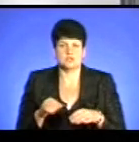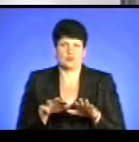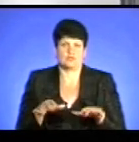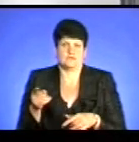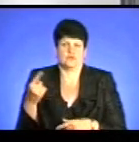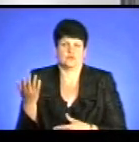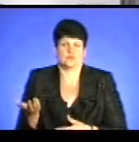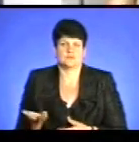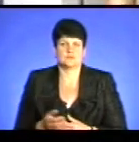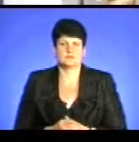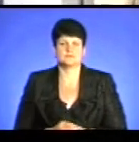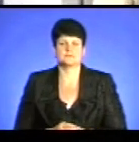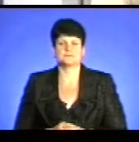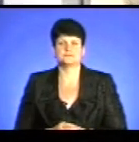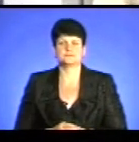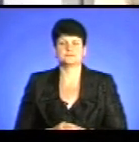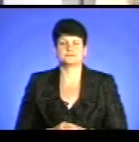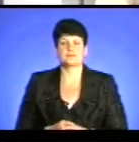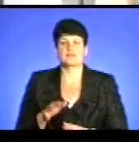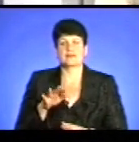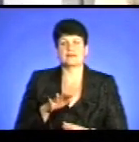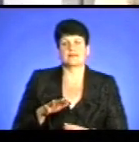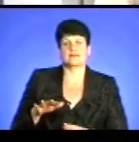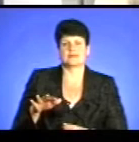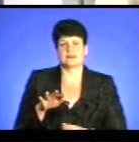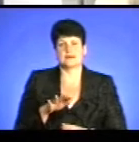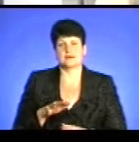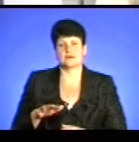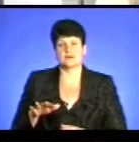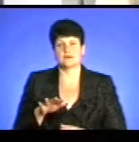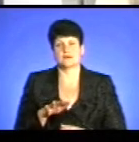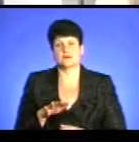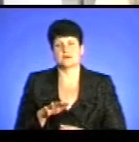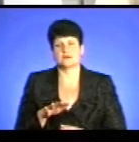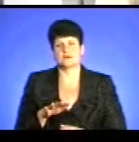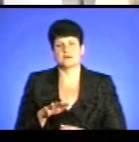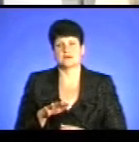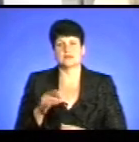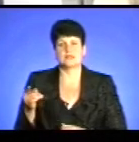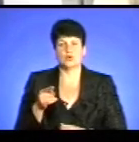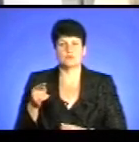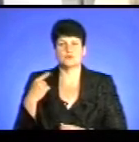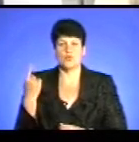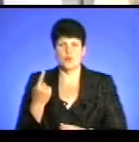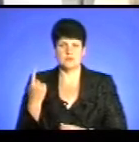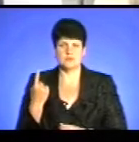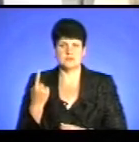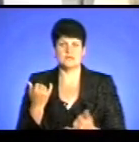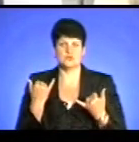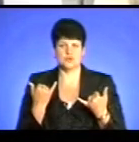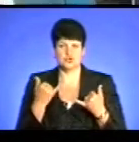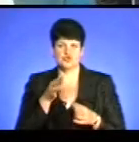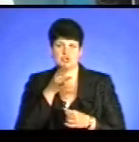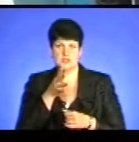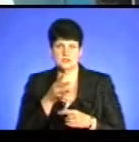Терновиччині? На території Тернопільської області на даний час